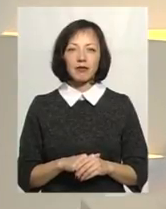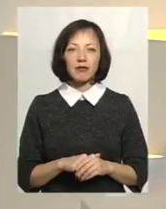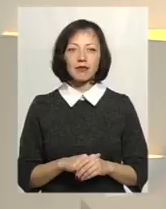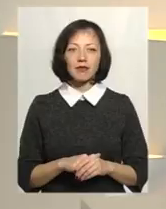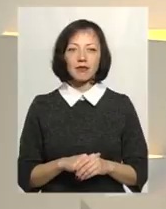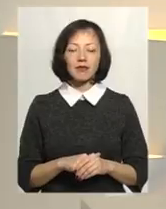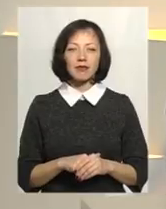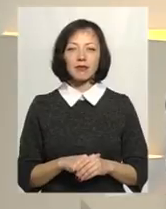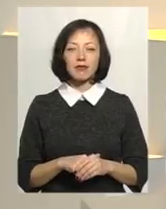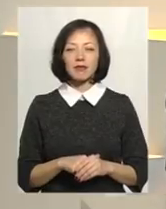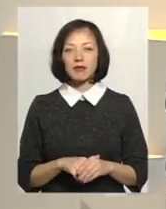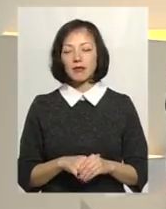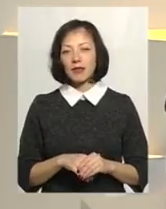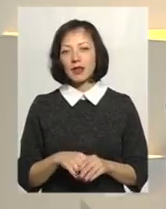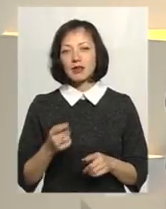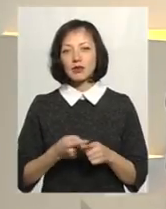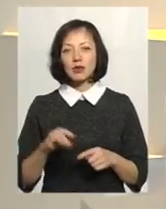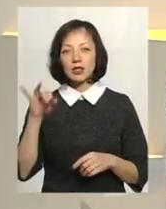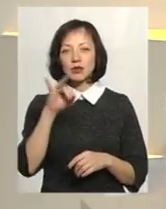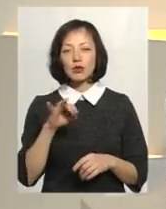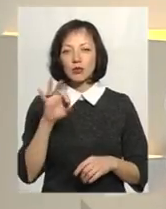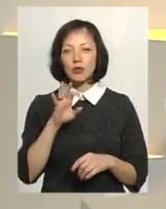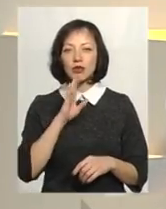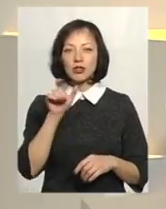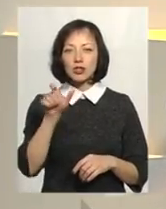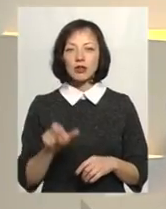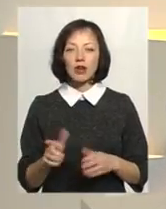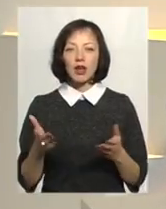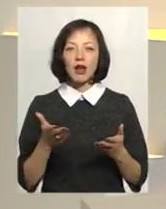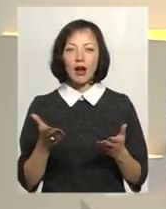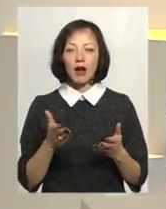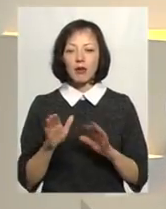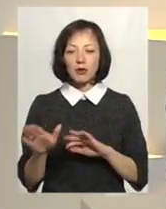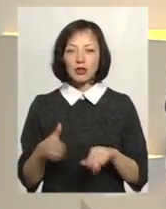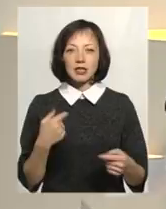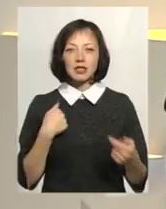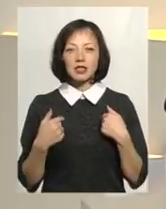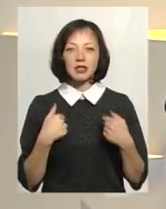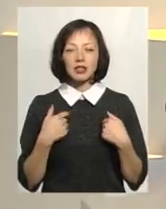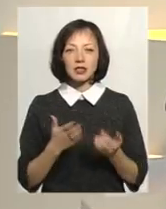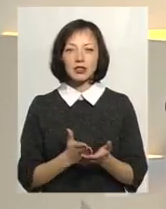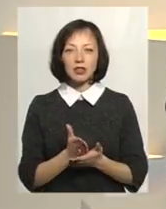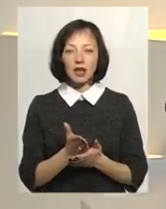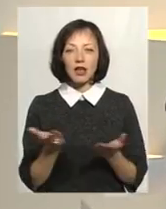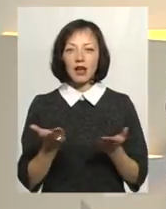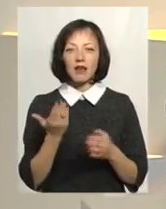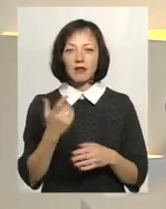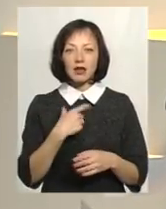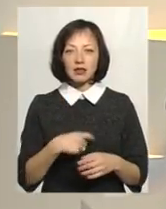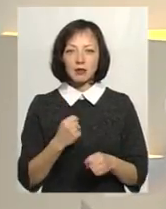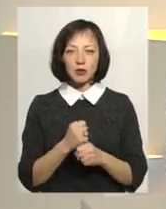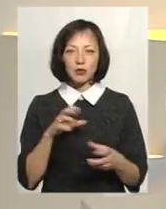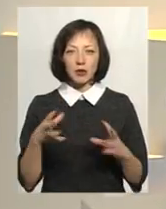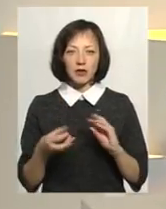майбутнє було кращим. З тої історії про жінку, яка пройшла такий тернистий шлях, які ви для себе